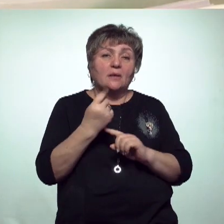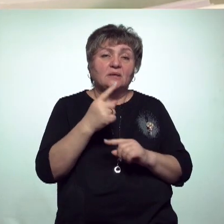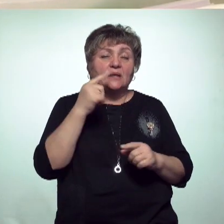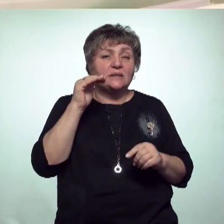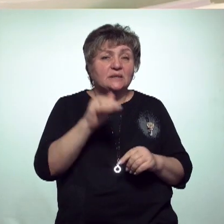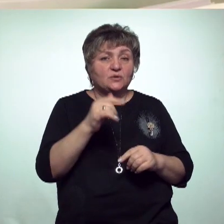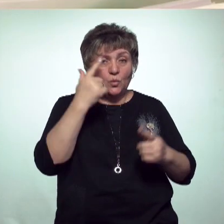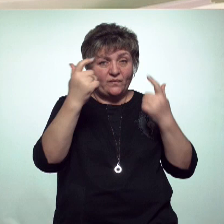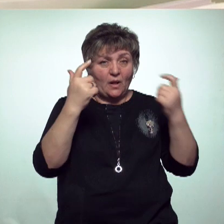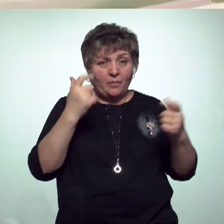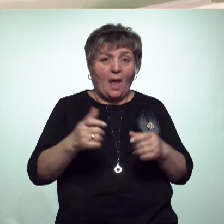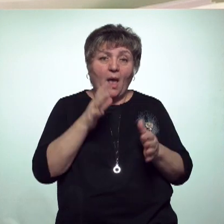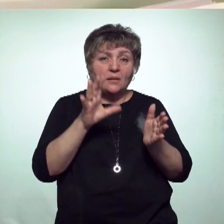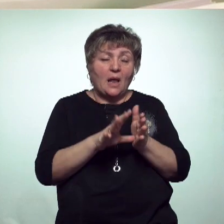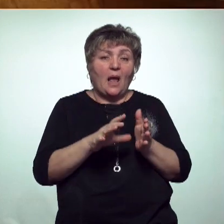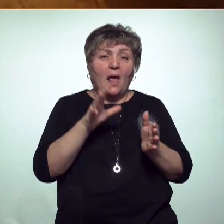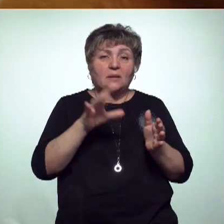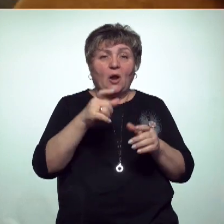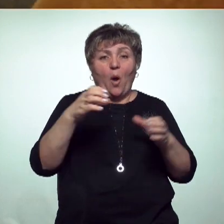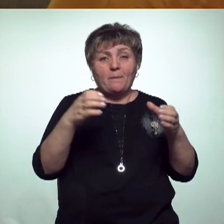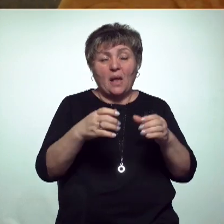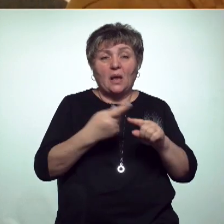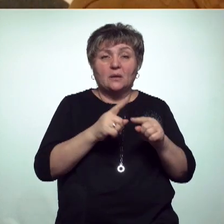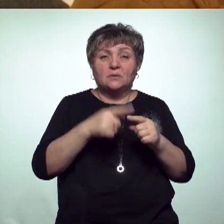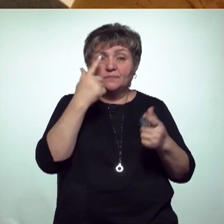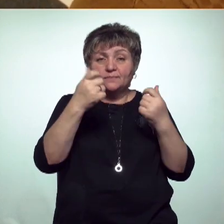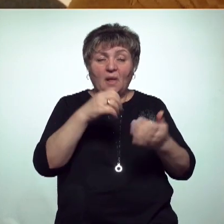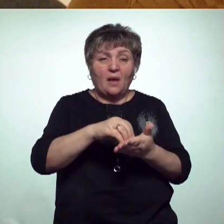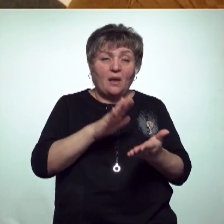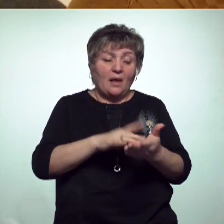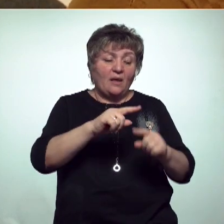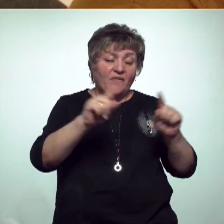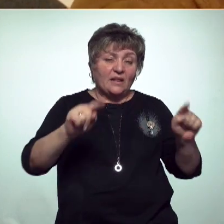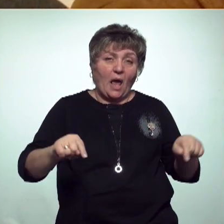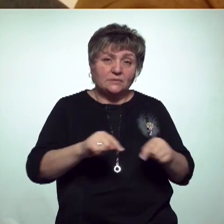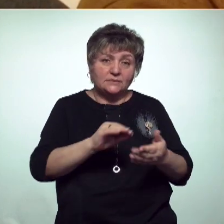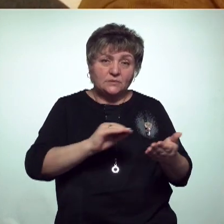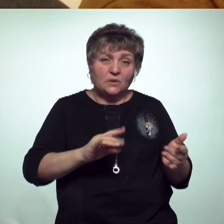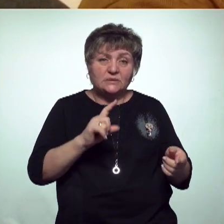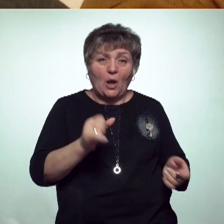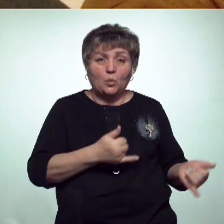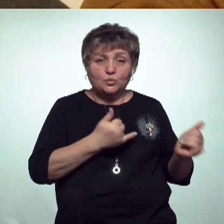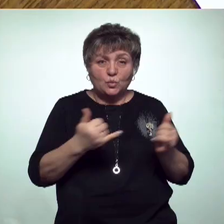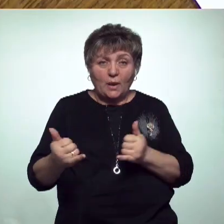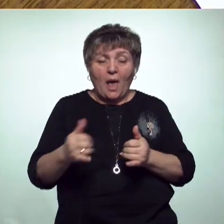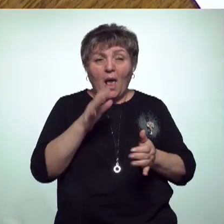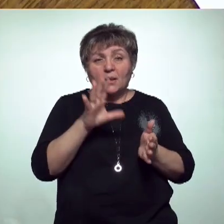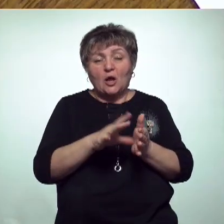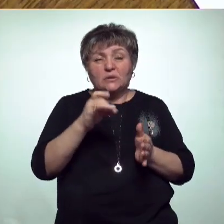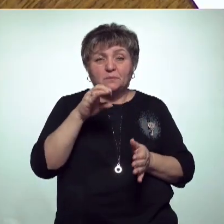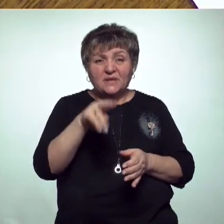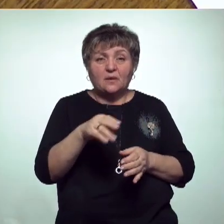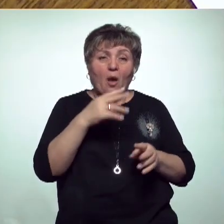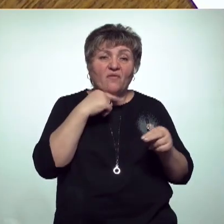уведомлений, энергокомпания уже разослала. Предупреждение вписано в квитанции за коммунальные услуги. В «Энергосбыте» настоятельно рекомендуют